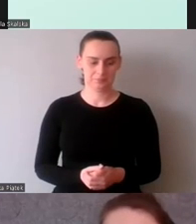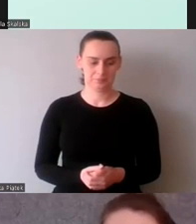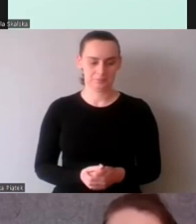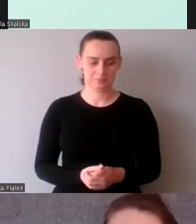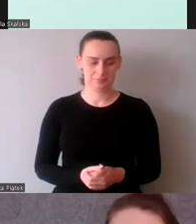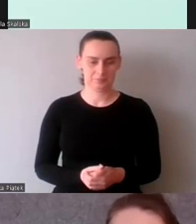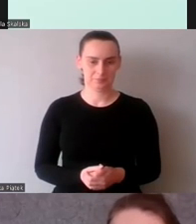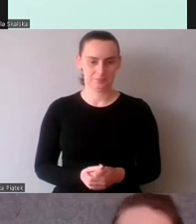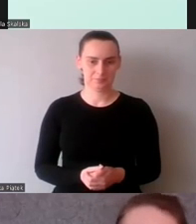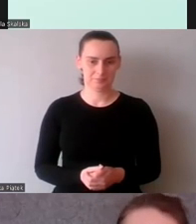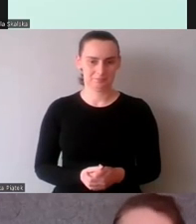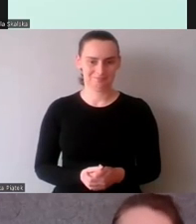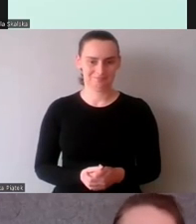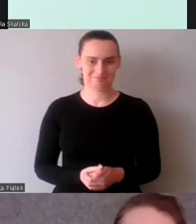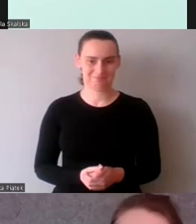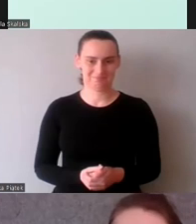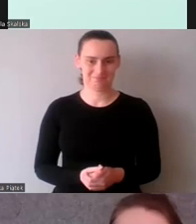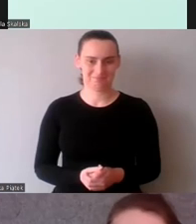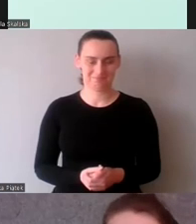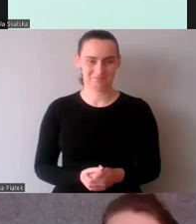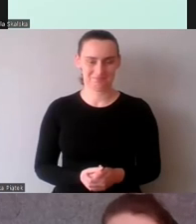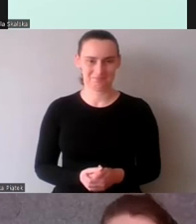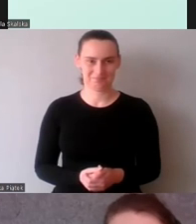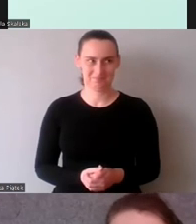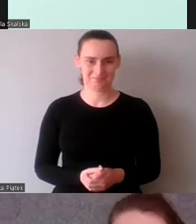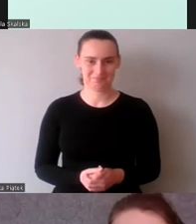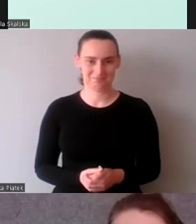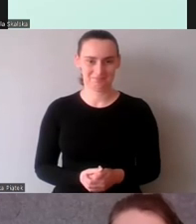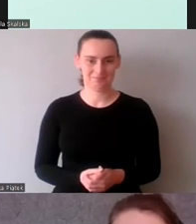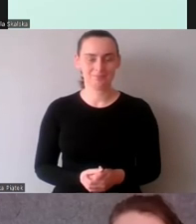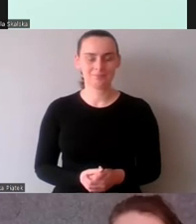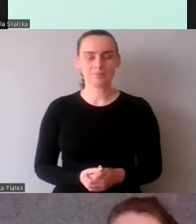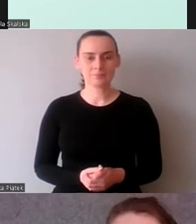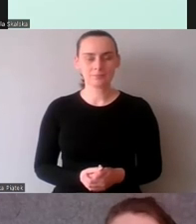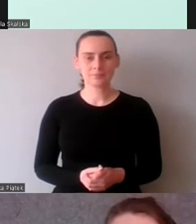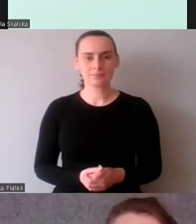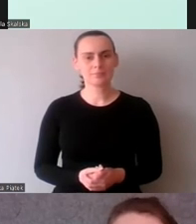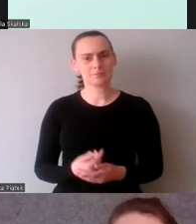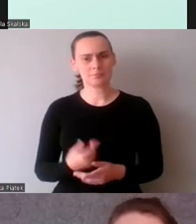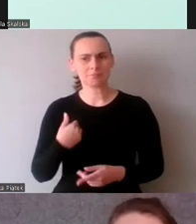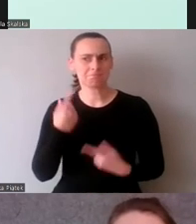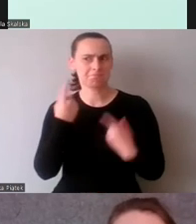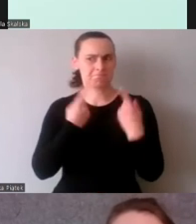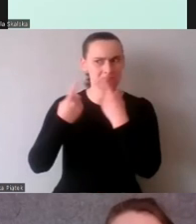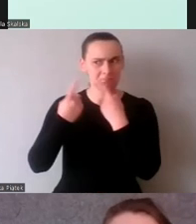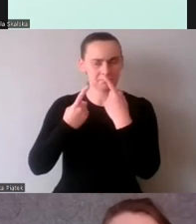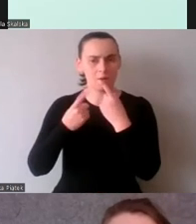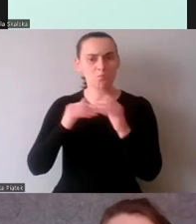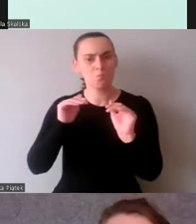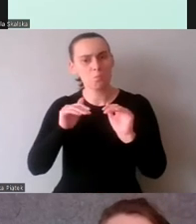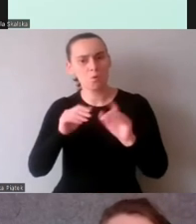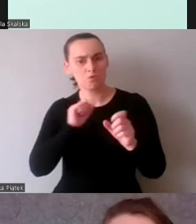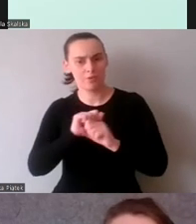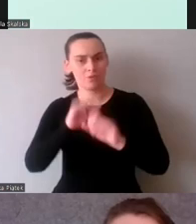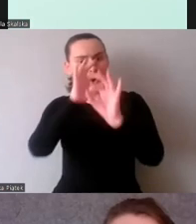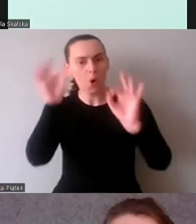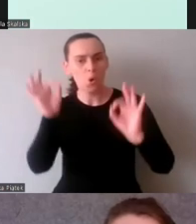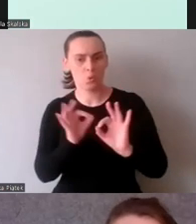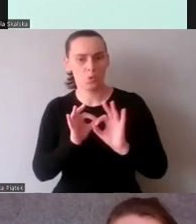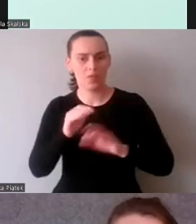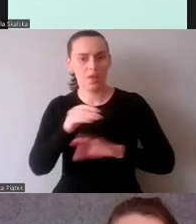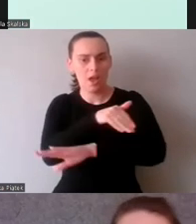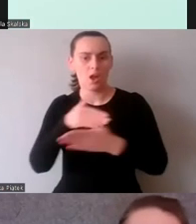doszliśmy do wniosku, że być może jest jakieś ogólne ograniczenie pamięci roboczej wśród tłumaczy.